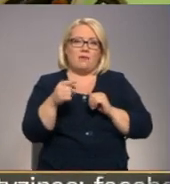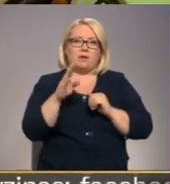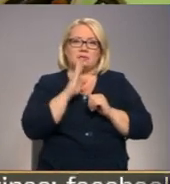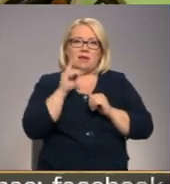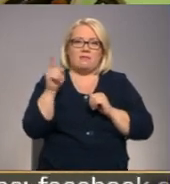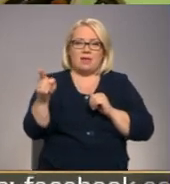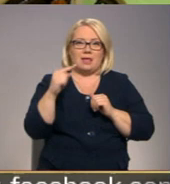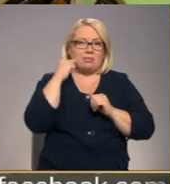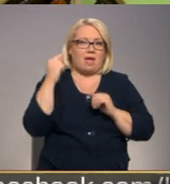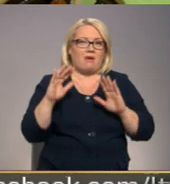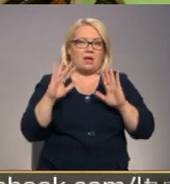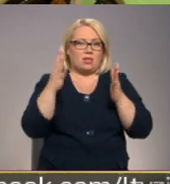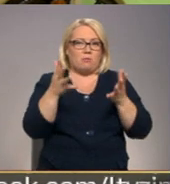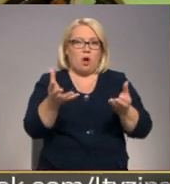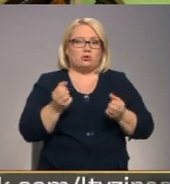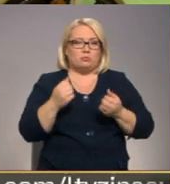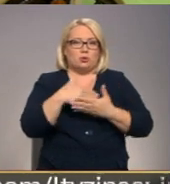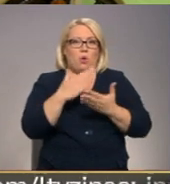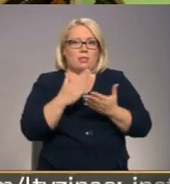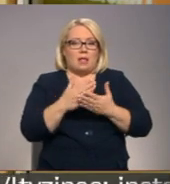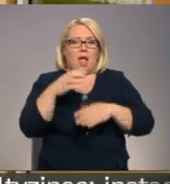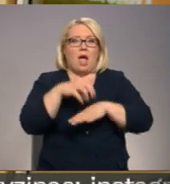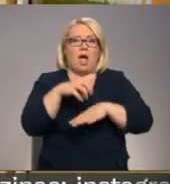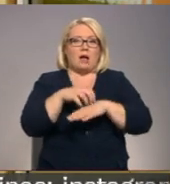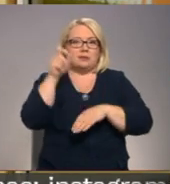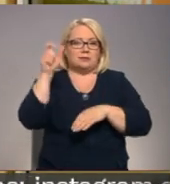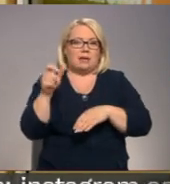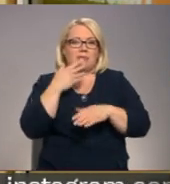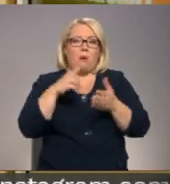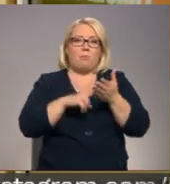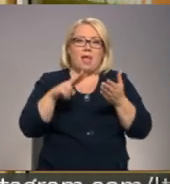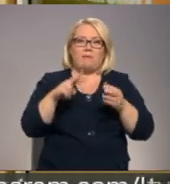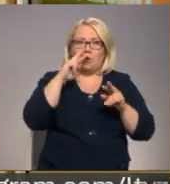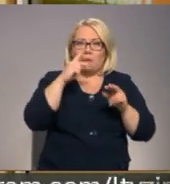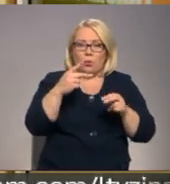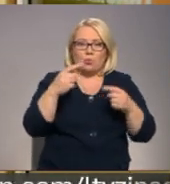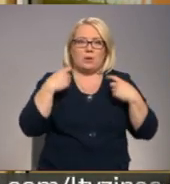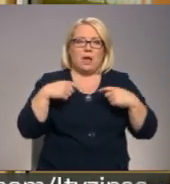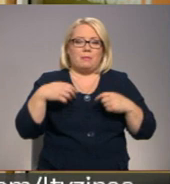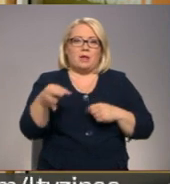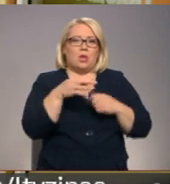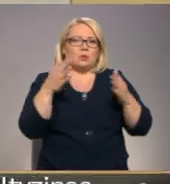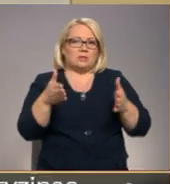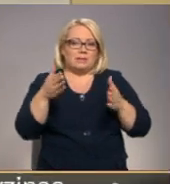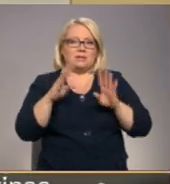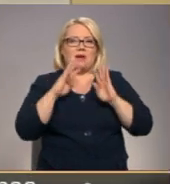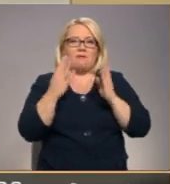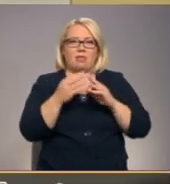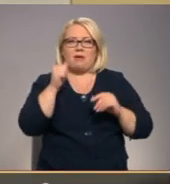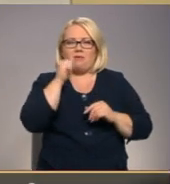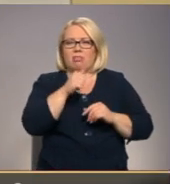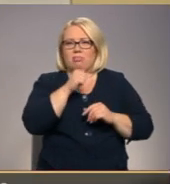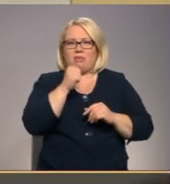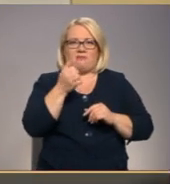kaut tēva gadījumā uzņemšanas nodeļas ārstīcības personāls nav pieļāvis kādu kļūdu, Jākapels reģionālās stemnīcas valde vēl nevar